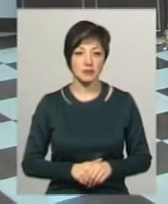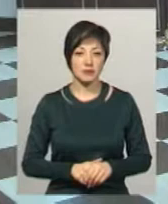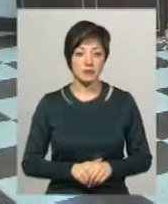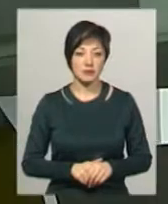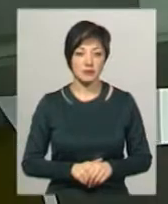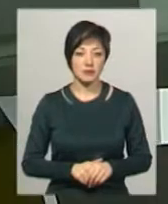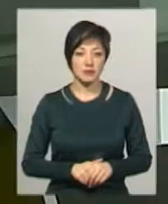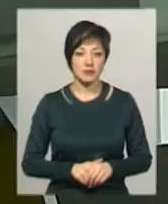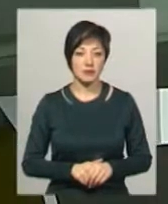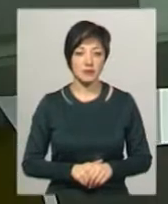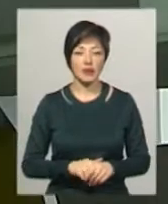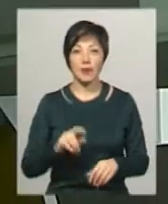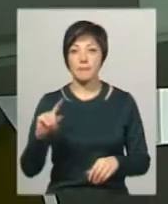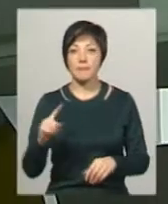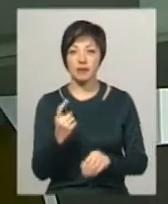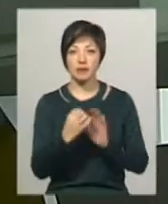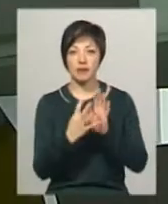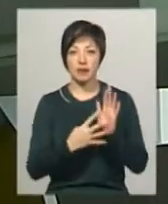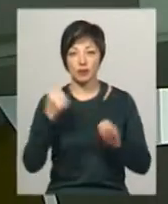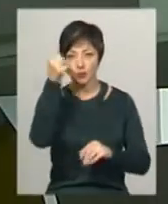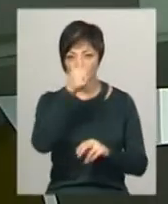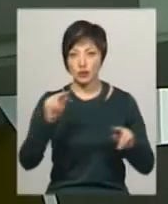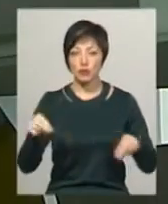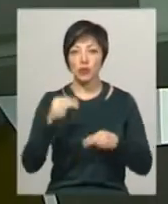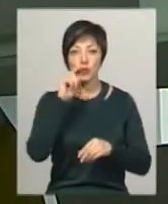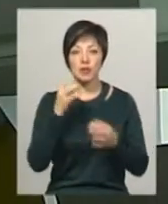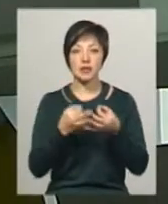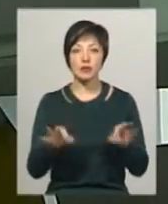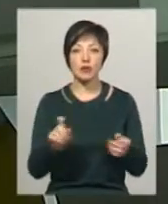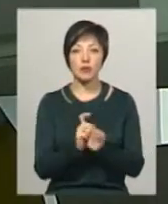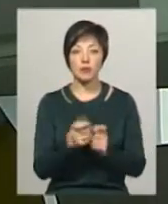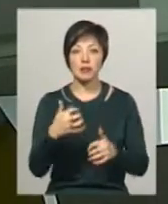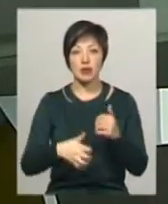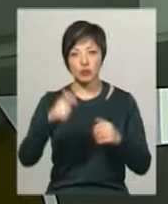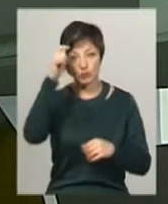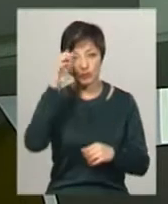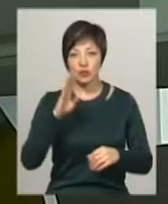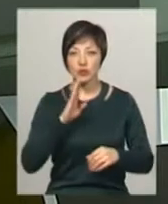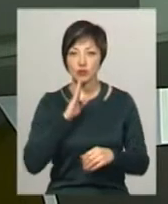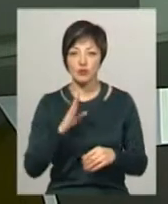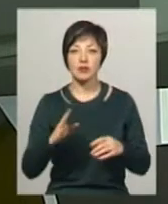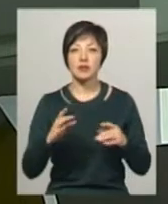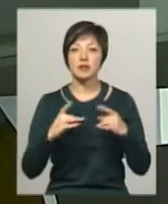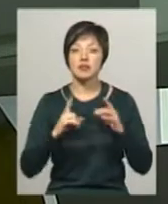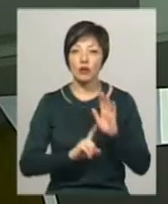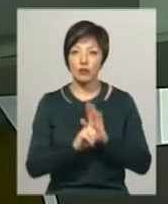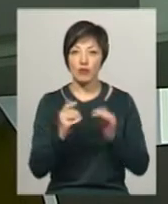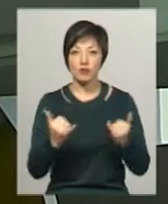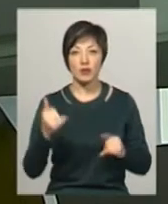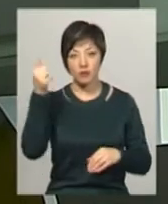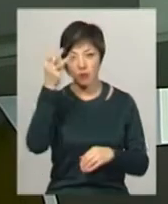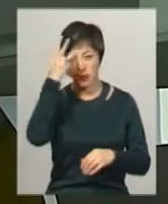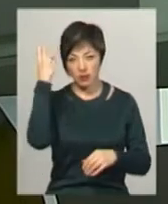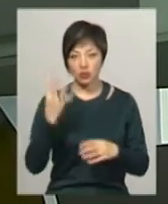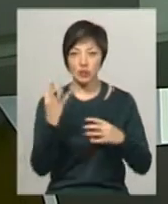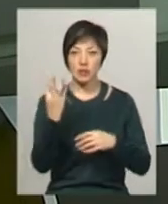Перший у 2019 році чемпіонат України з вільної боротьби серед чоловіків та жінок стартував сьогодні у Хмельницькому. Впродовж